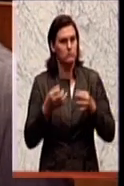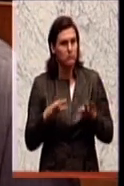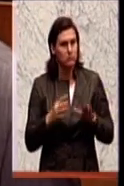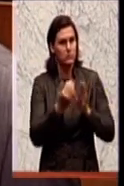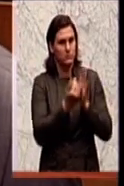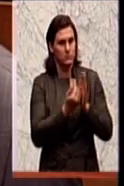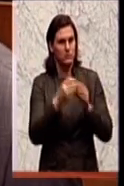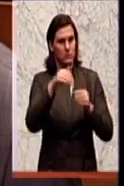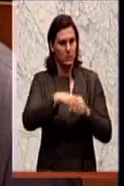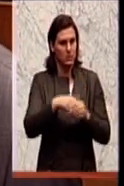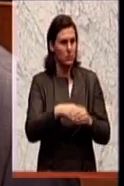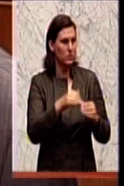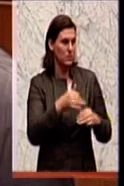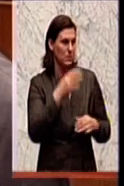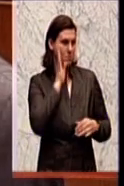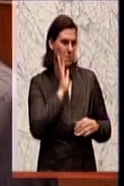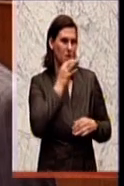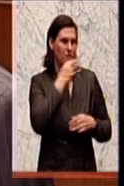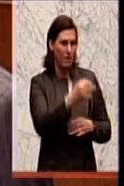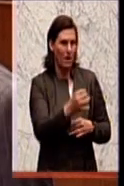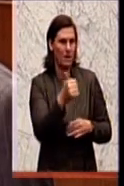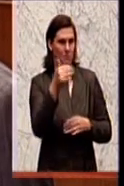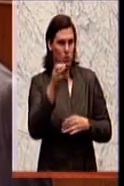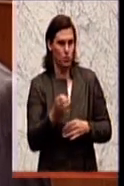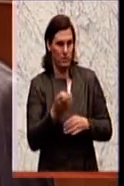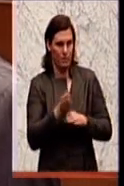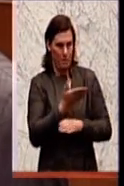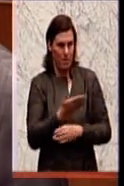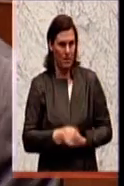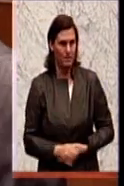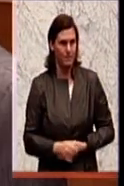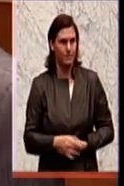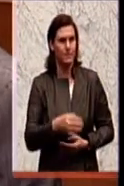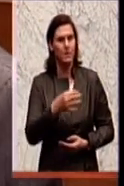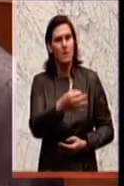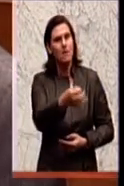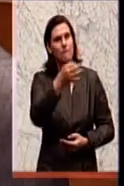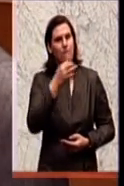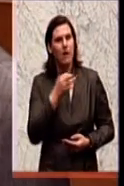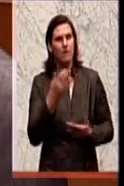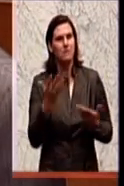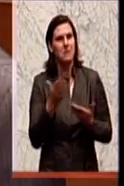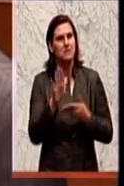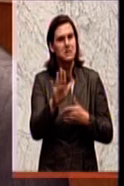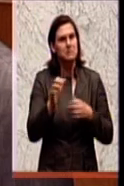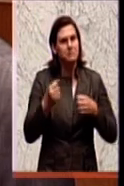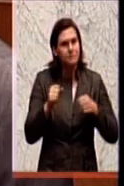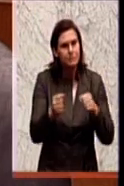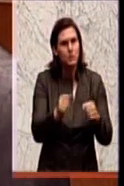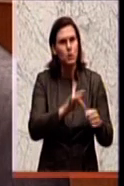Problem... Die Frage, Herr Abgeordneter, die Minute ist vorbei, bitte. Was werden Sie dazu beitragen, um diesen